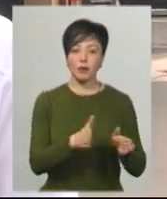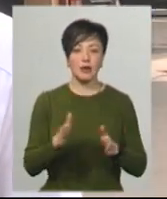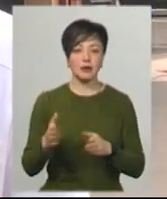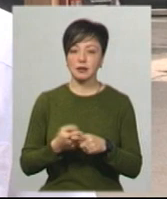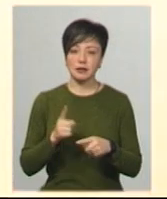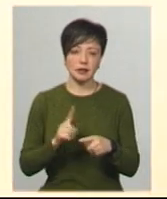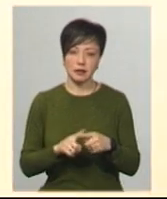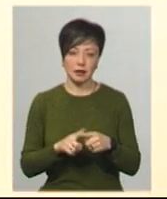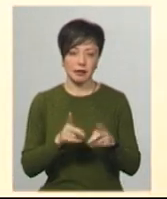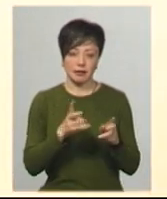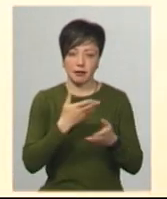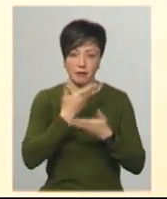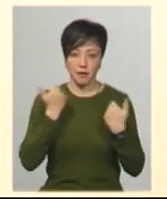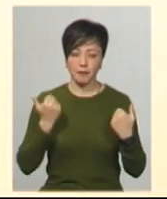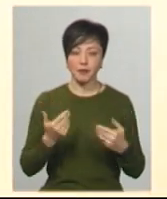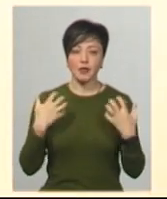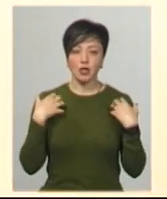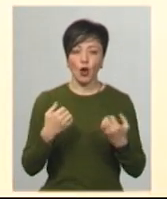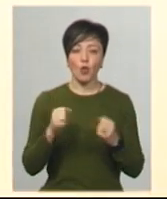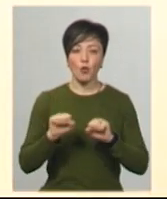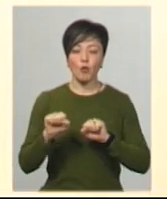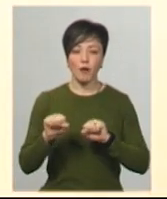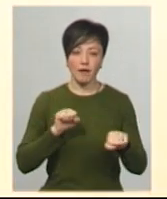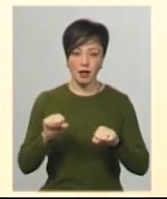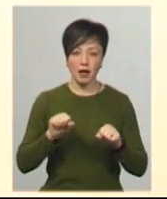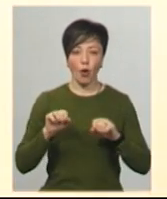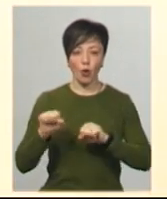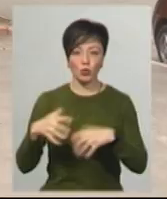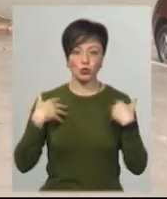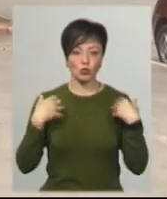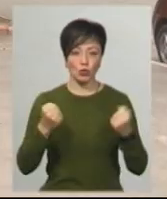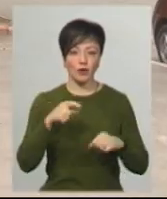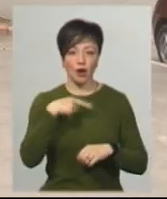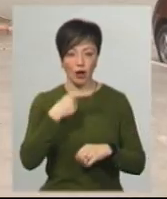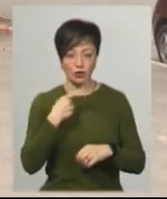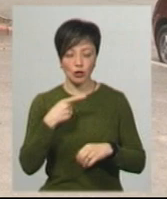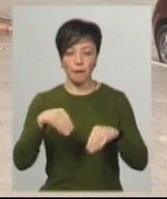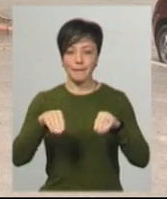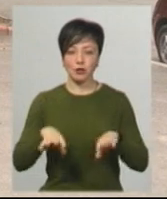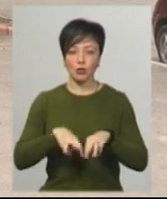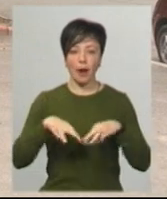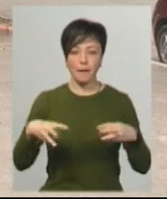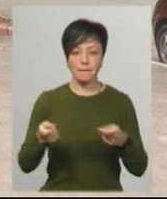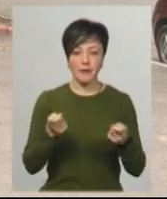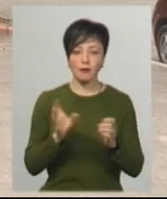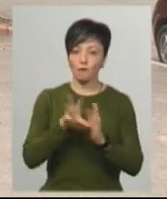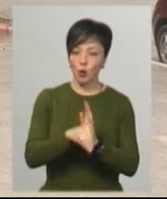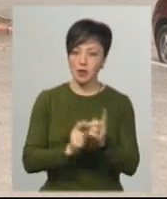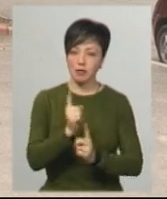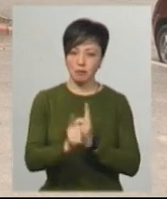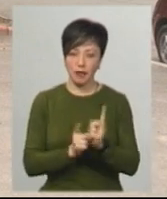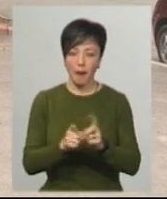відпрацьований. Начальник управління охорони здоров'я Хмельницької міської ради Борис Ткач каже, постанова кабіну вносить певні зміни.